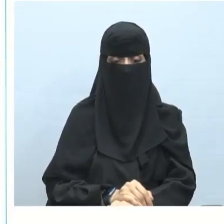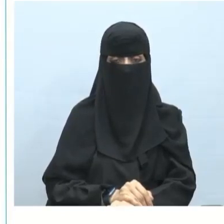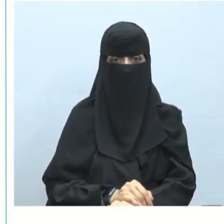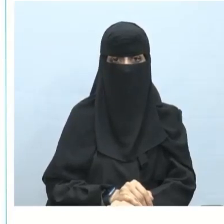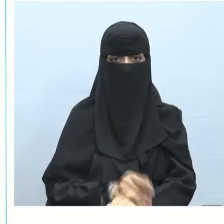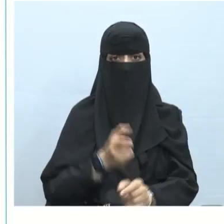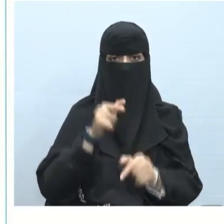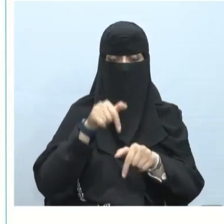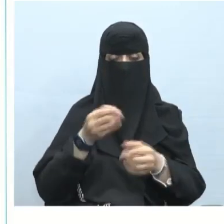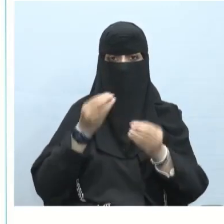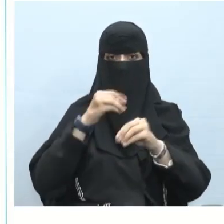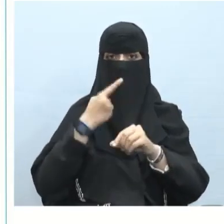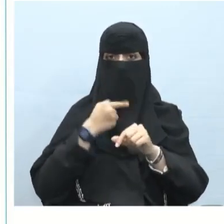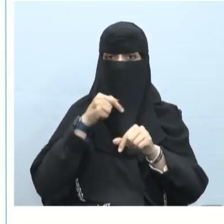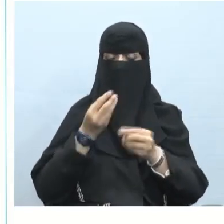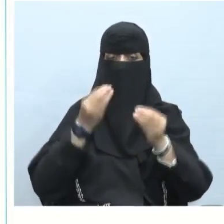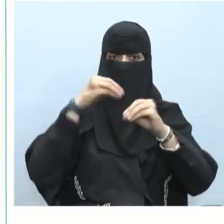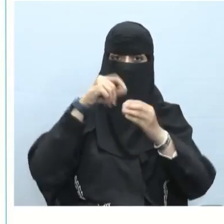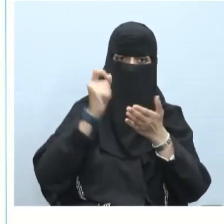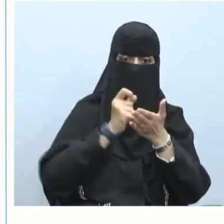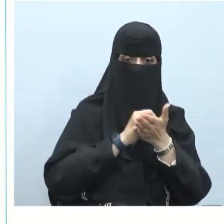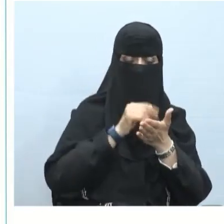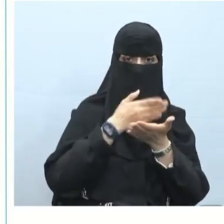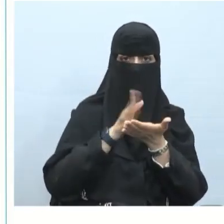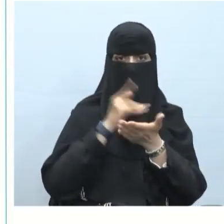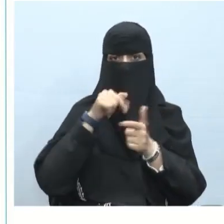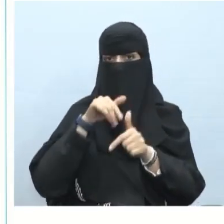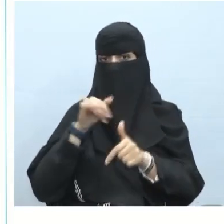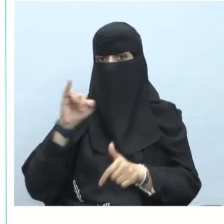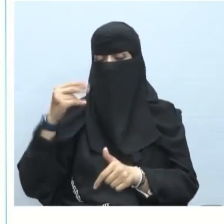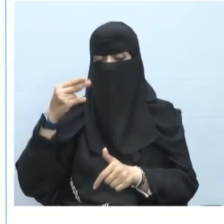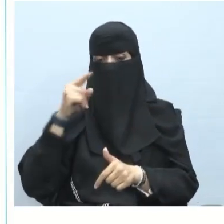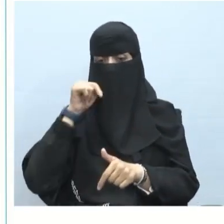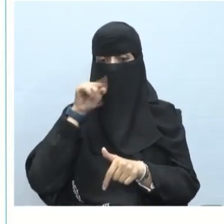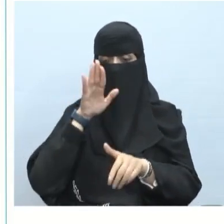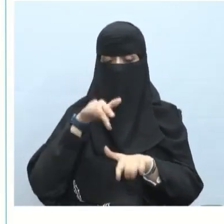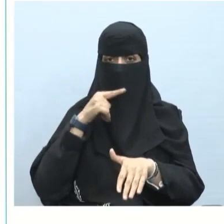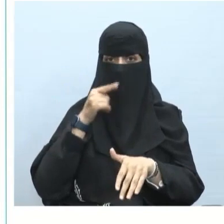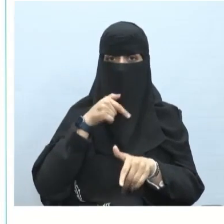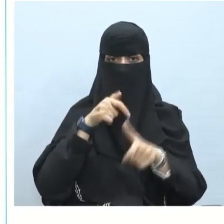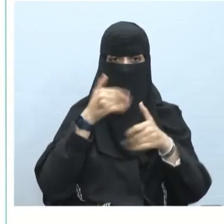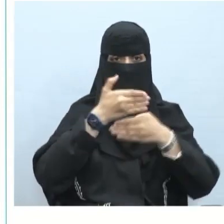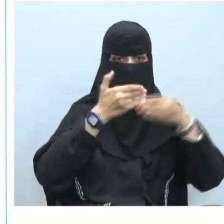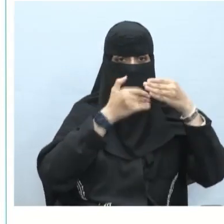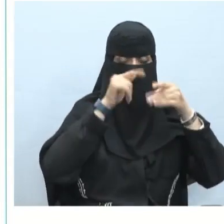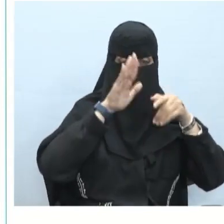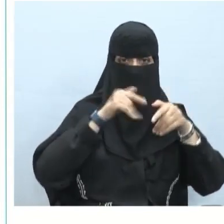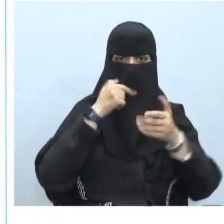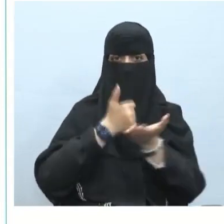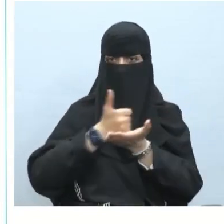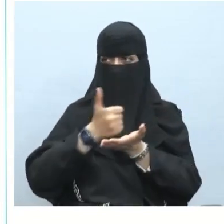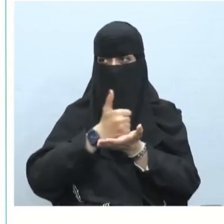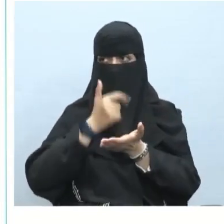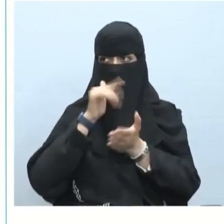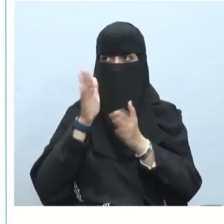هنا طلب مني أن أملأ الفراغ بمعطوف إذن لدي تركيب لدي الأسلوب